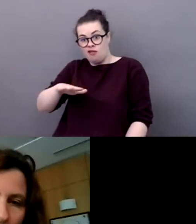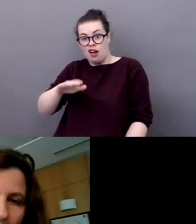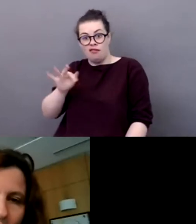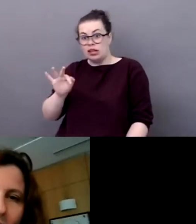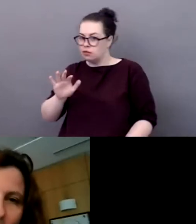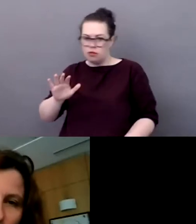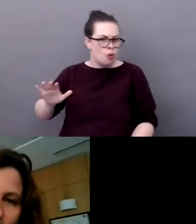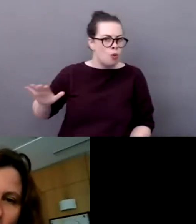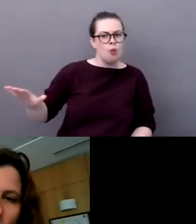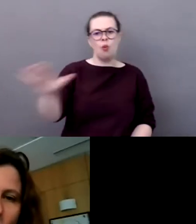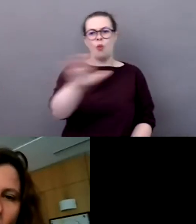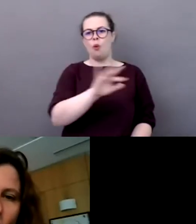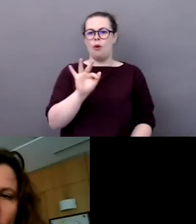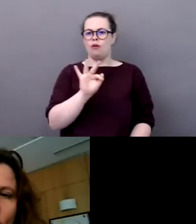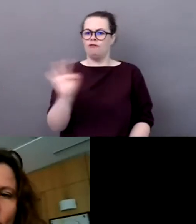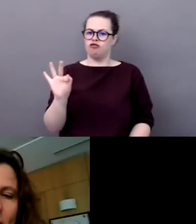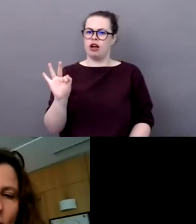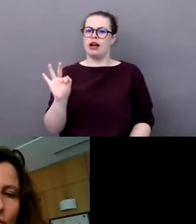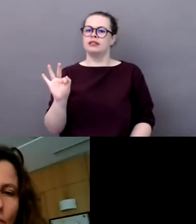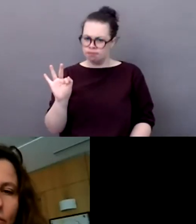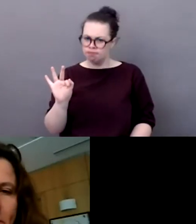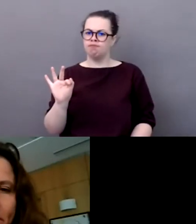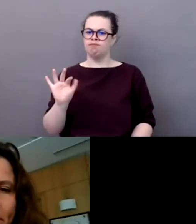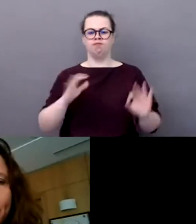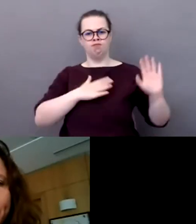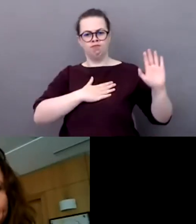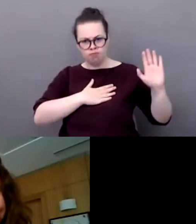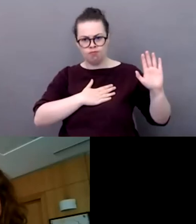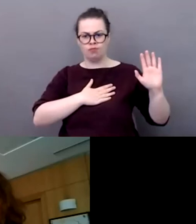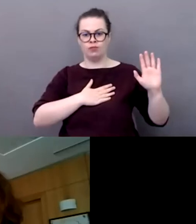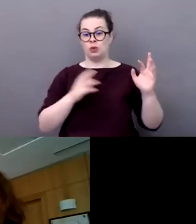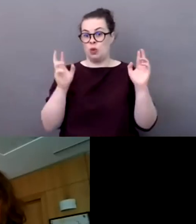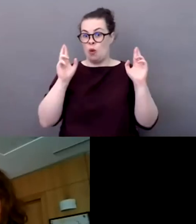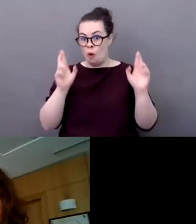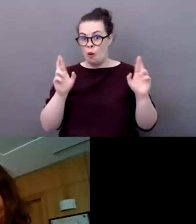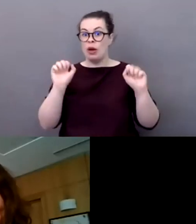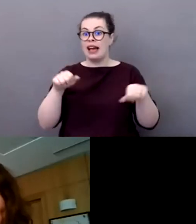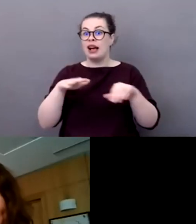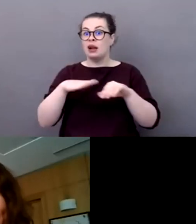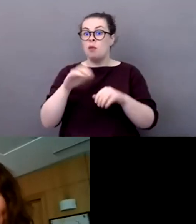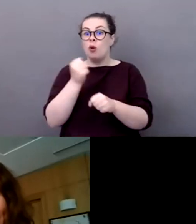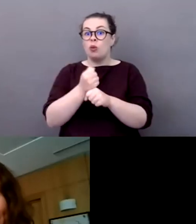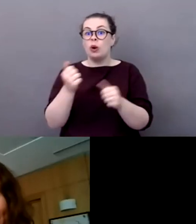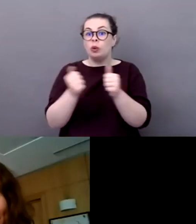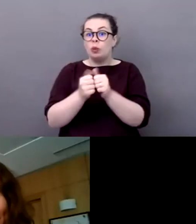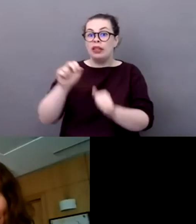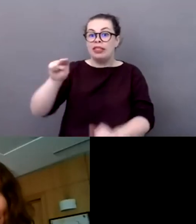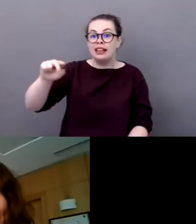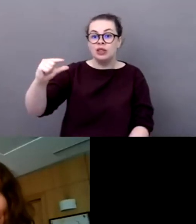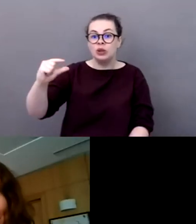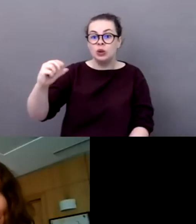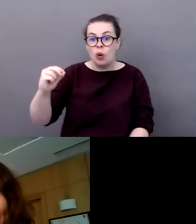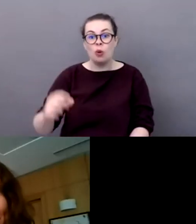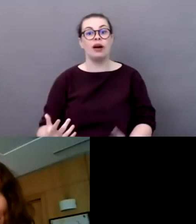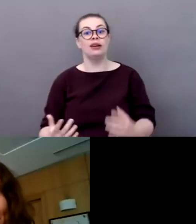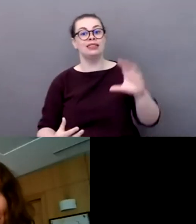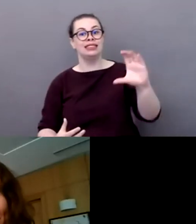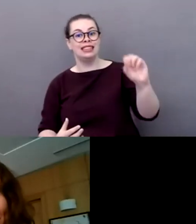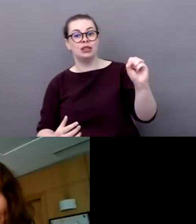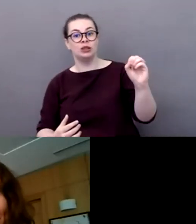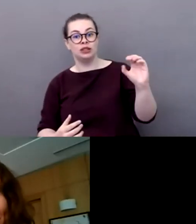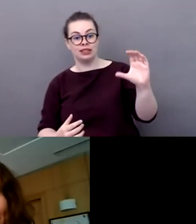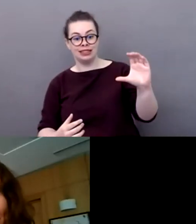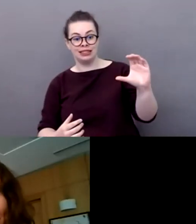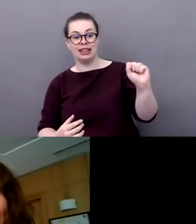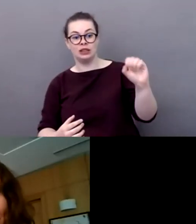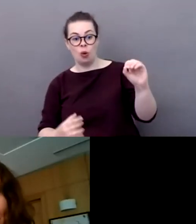main dans la main avec les associations, les ONG qui sont présentes aujourd'hui. Merci beaucoup Madame la Ministre. Merci de rappeler que le sport, évidemment,